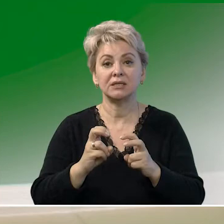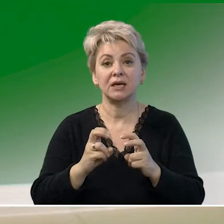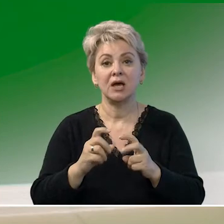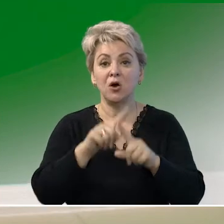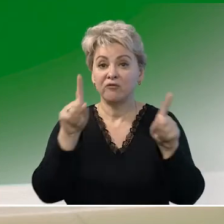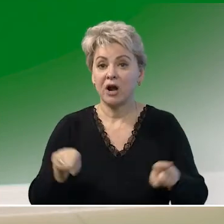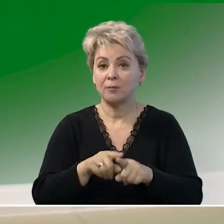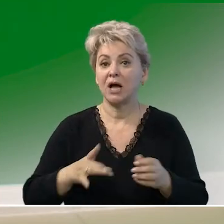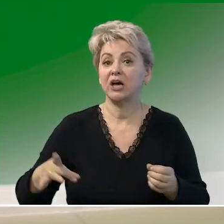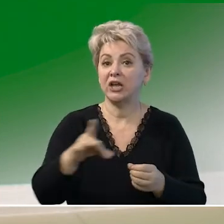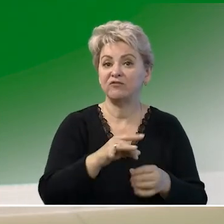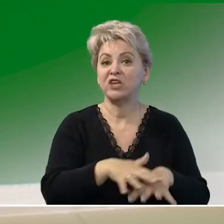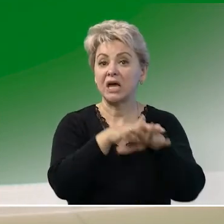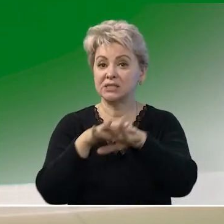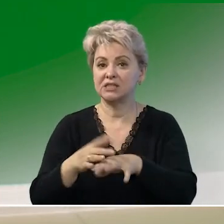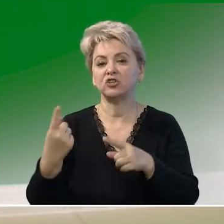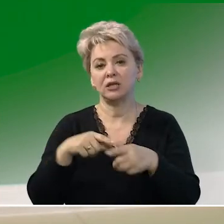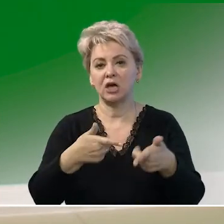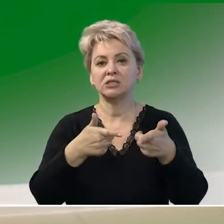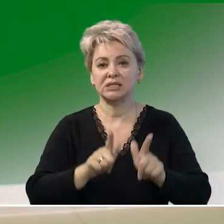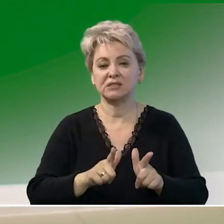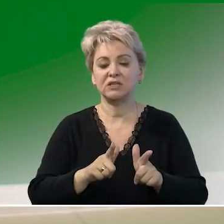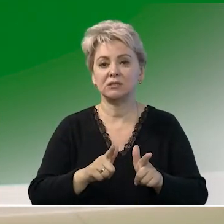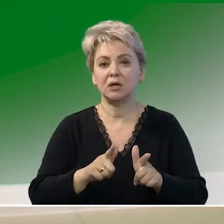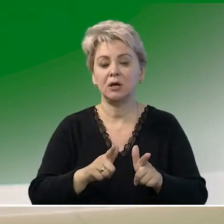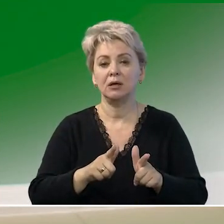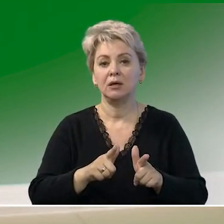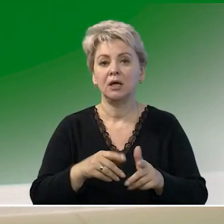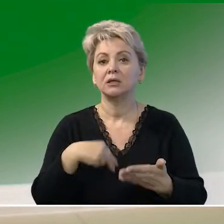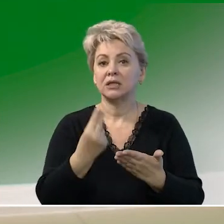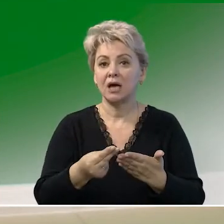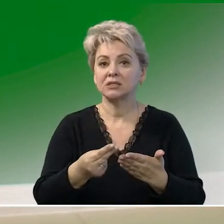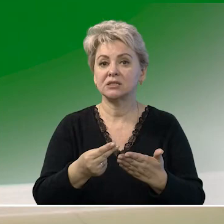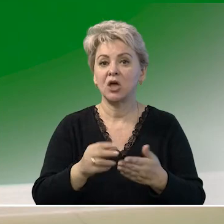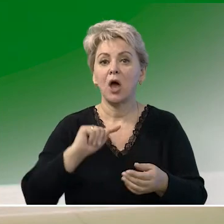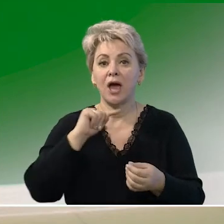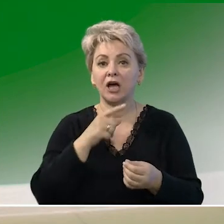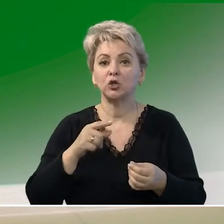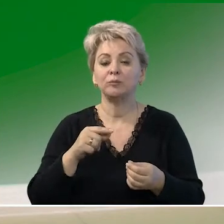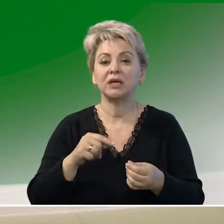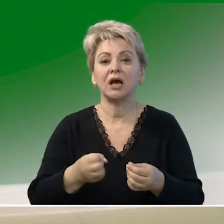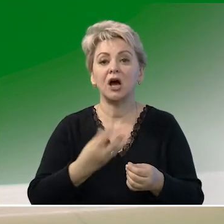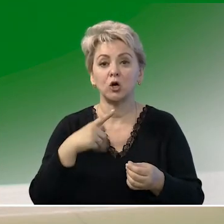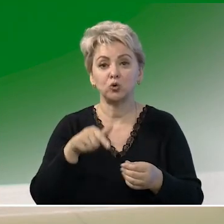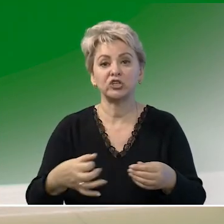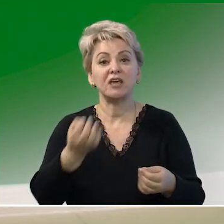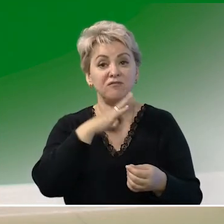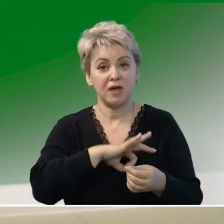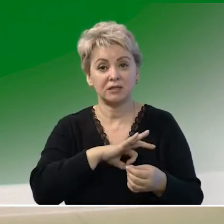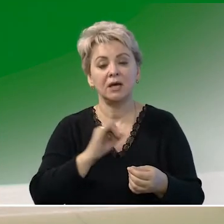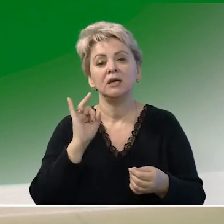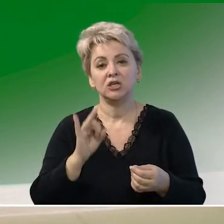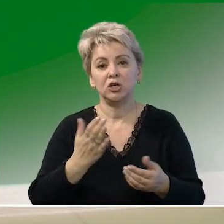в рамках регионального финансирования, это действительно даст экономике Донской синергетический такой эффект.